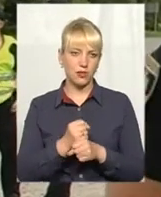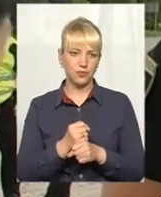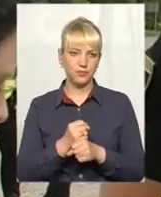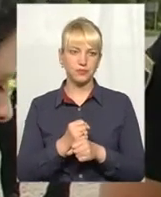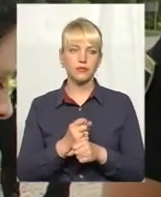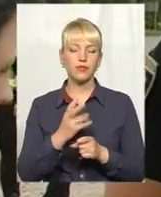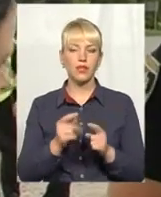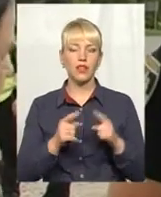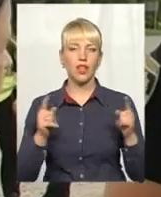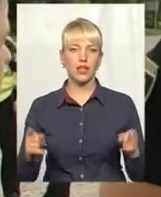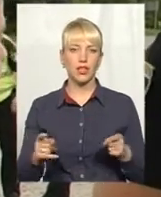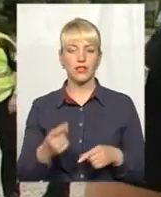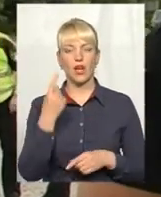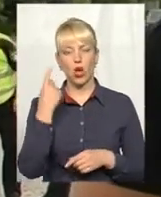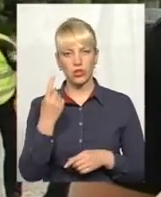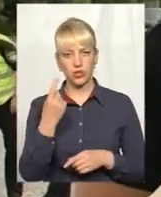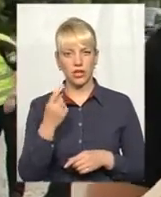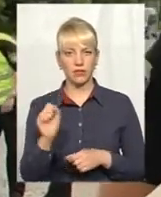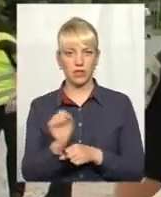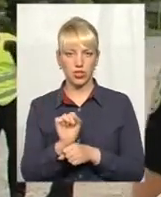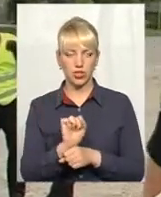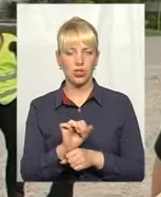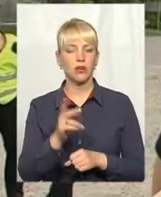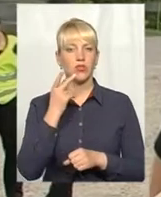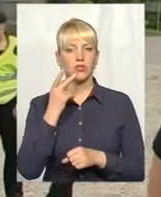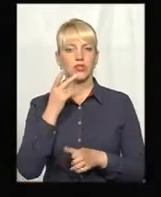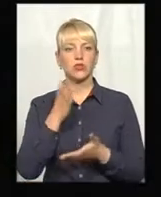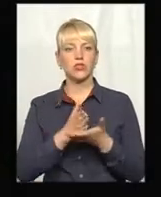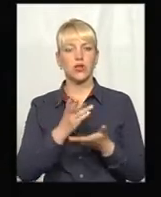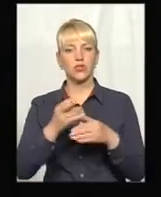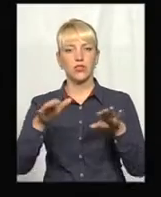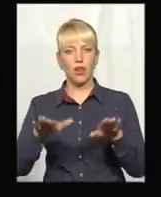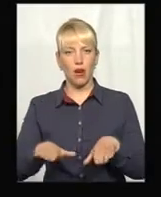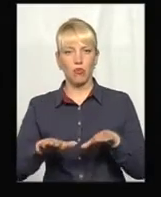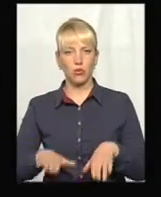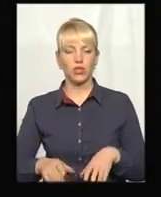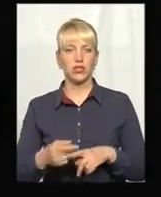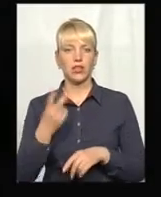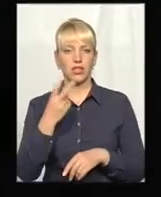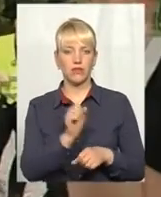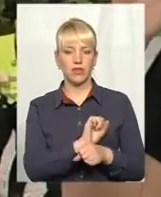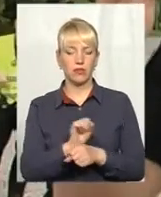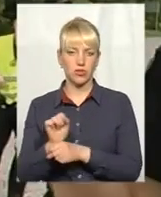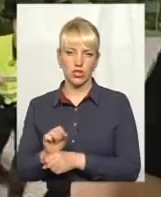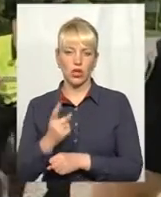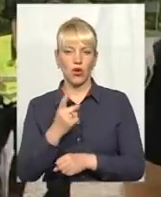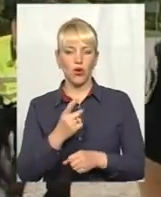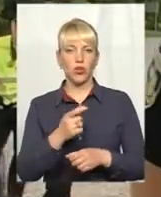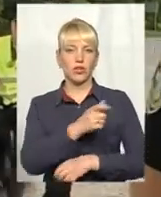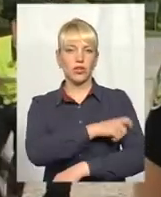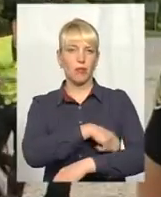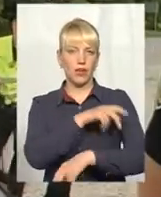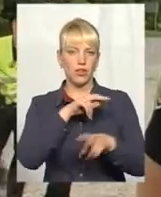зазначив. Один безпосередньо постійно знаходиться на пункті. І два екіпажі. Один патрулює від